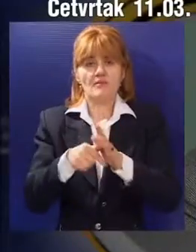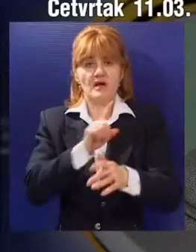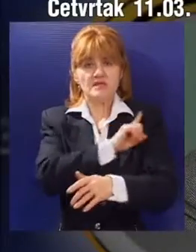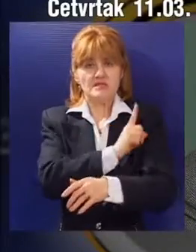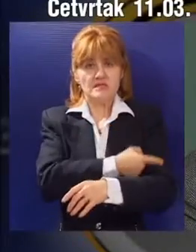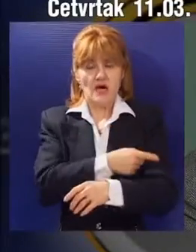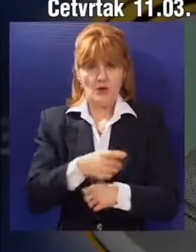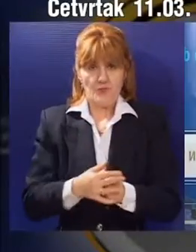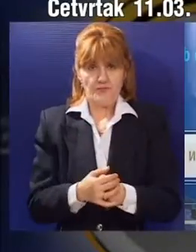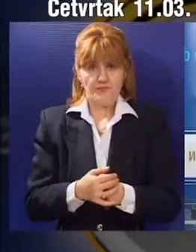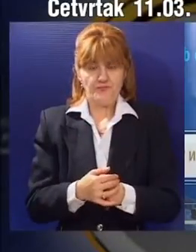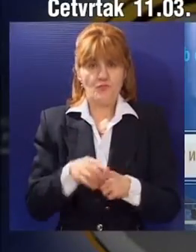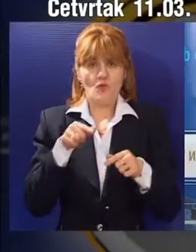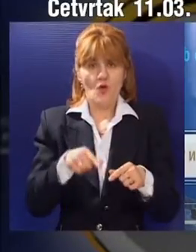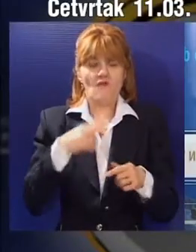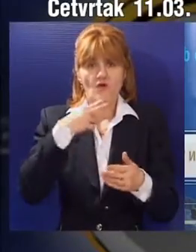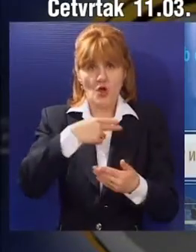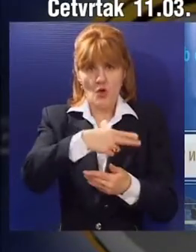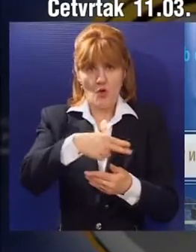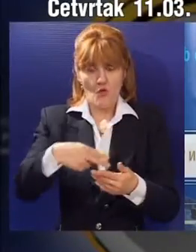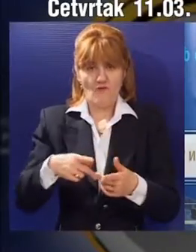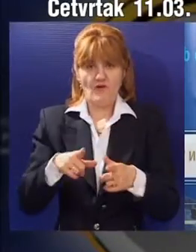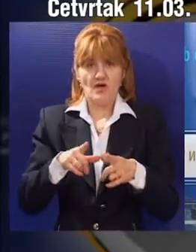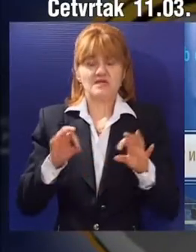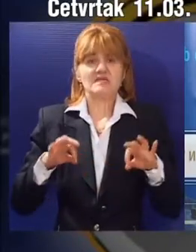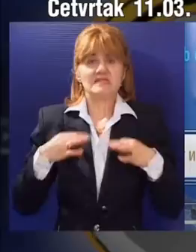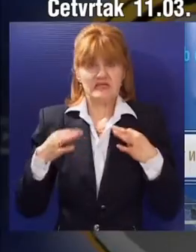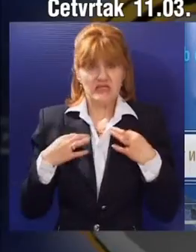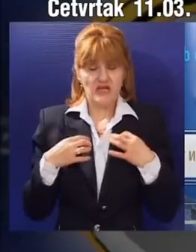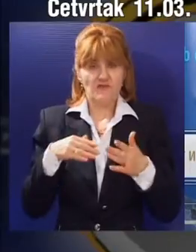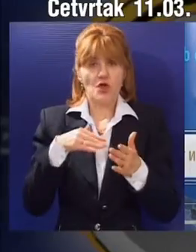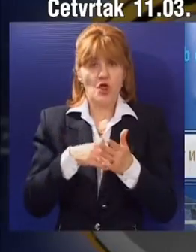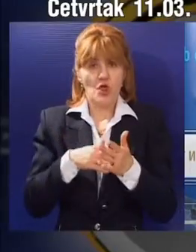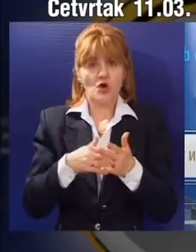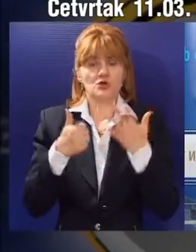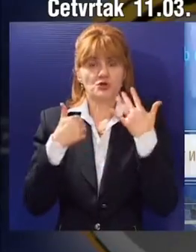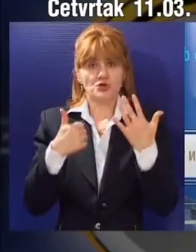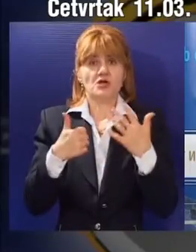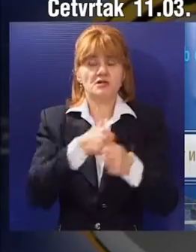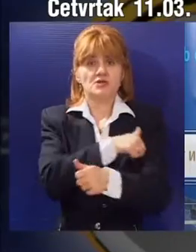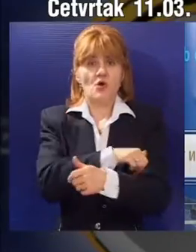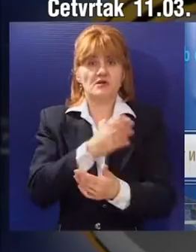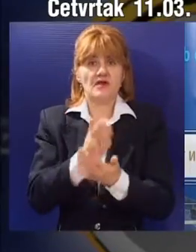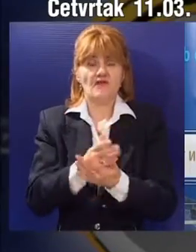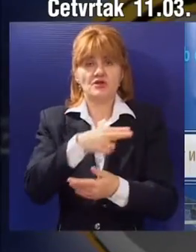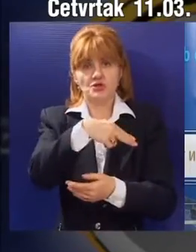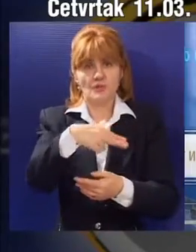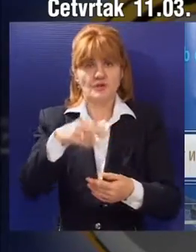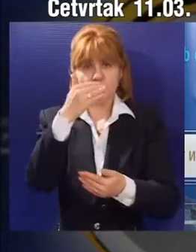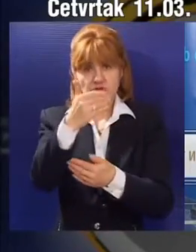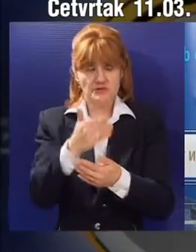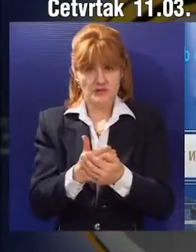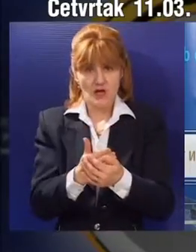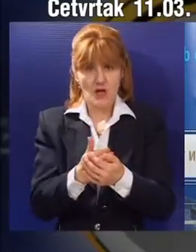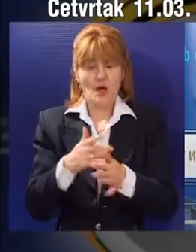Iako granski kolektivni ugovor za zdravstvo još uvek nije gotov, koji se radi šest godina, pa na neki način